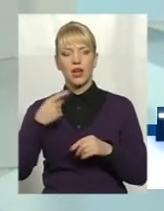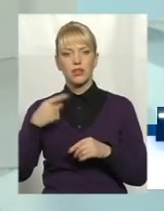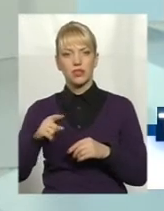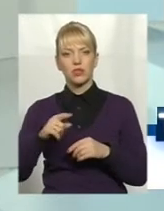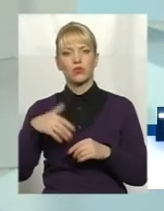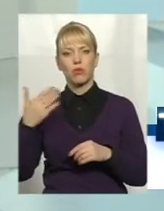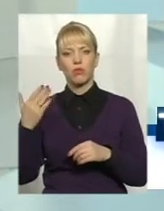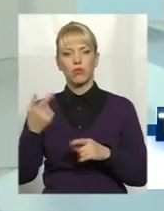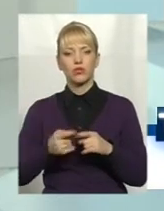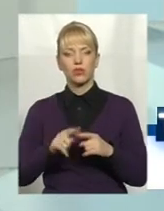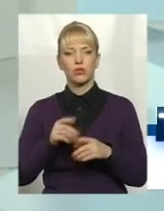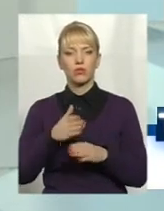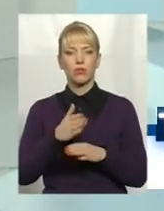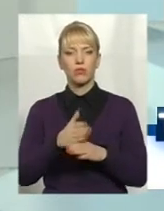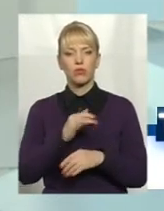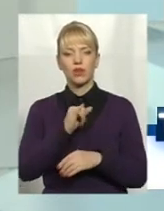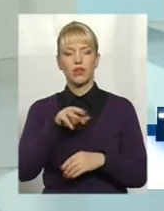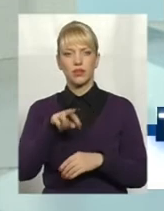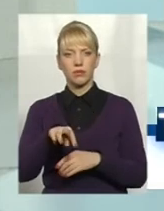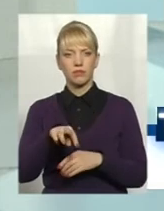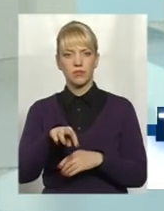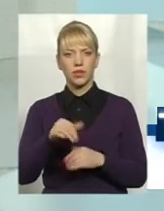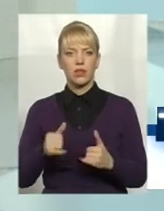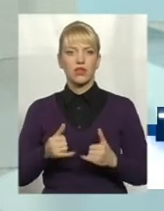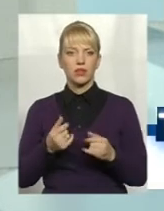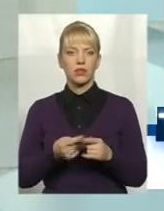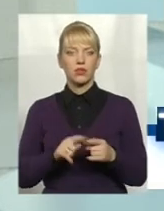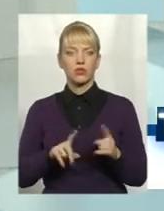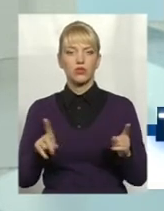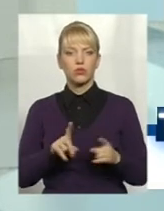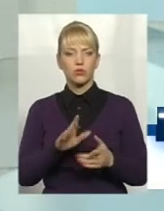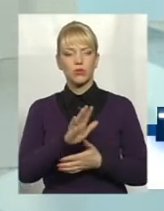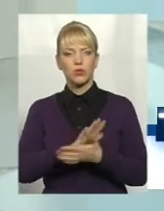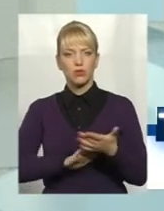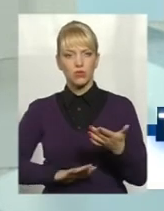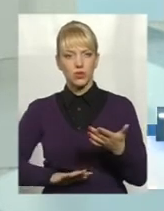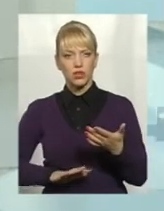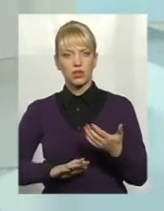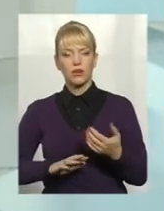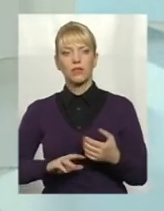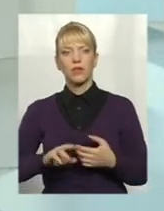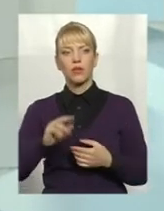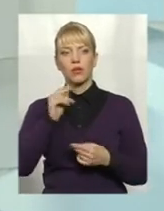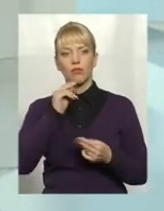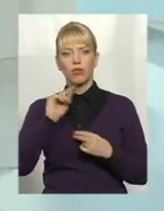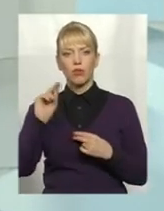і допомога їм, для того, щоб продовжити прогресивні